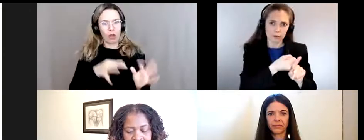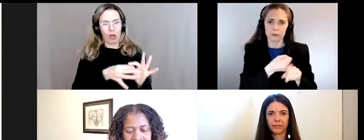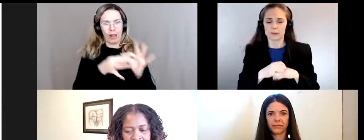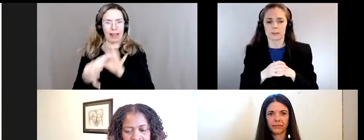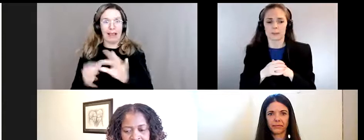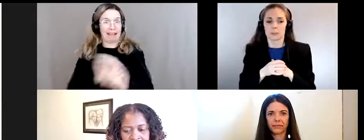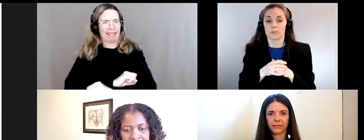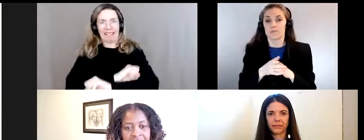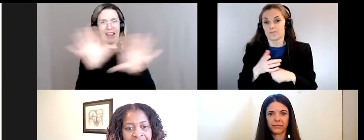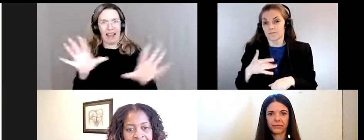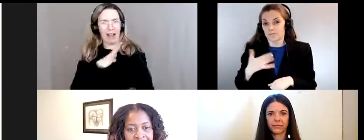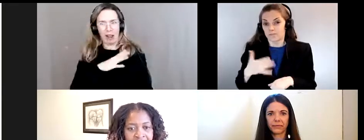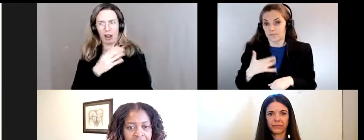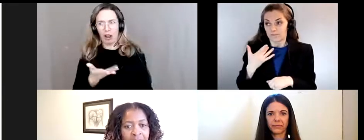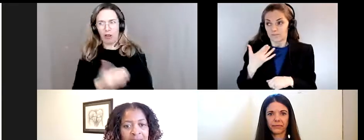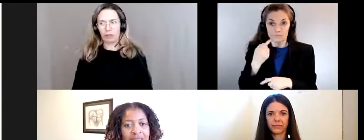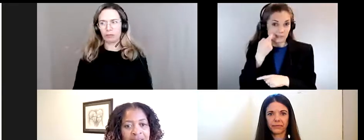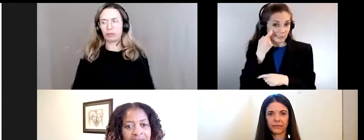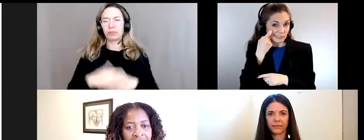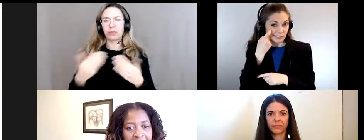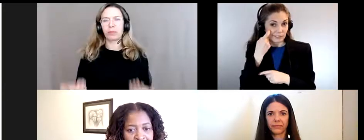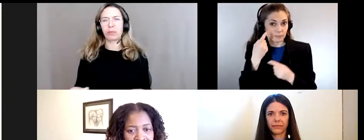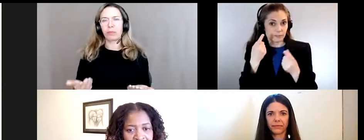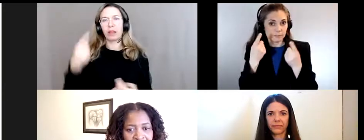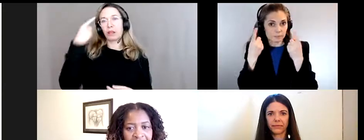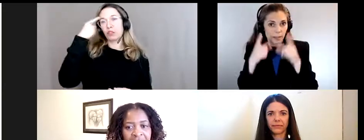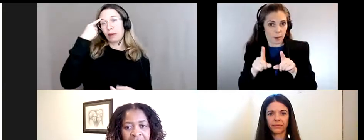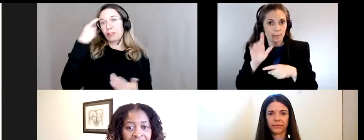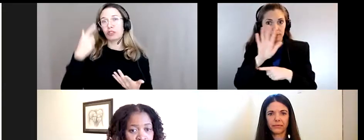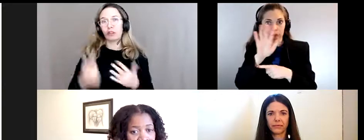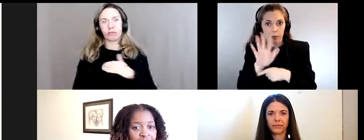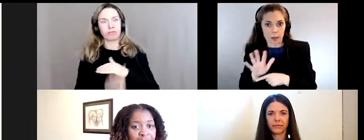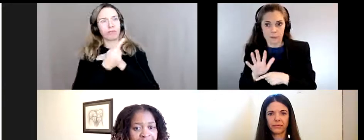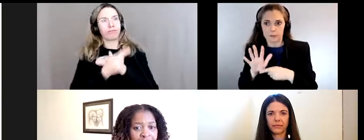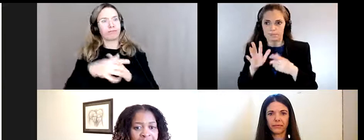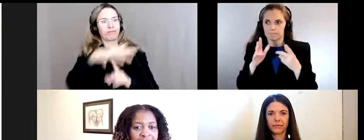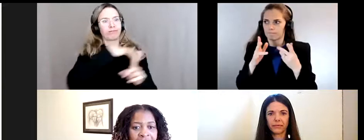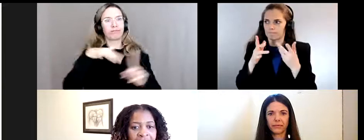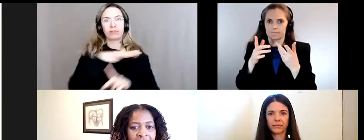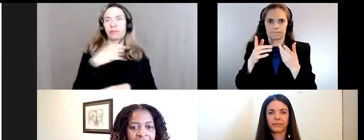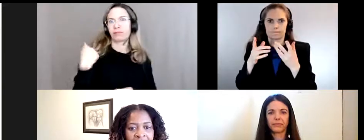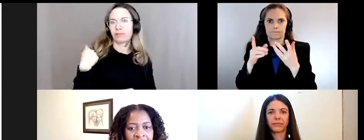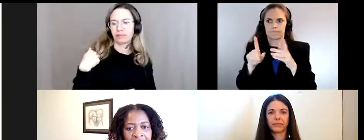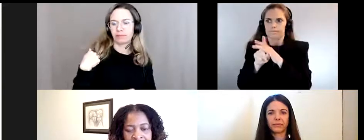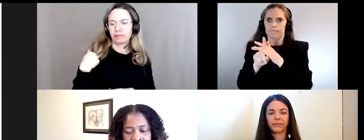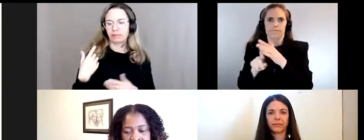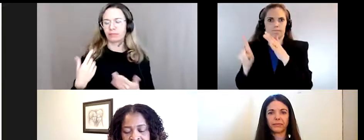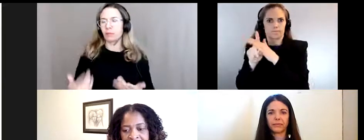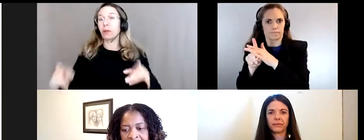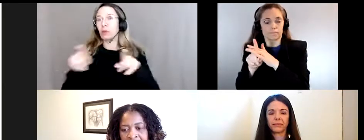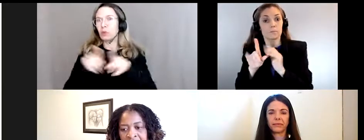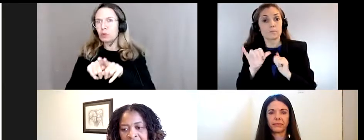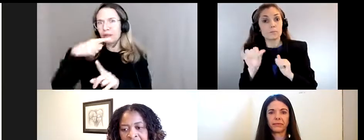entre les deux? Je crois que les événements climatiques récents ainsi que la